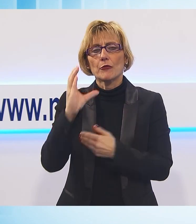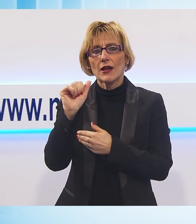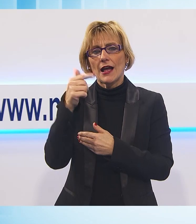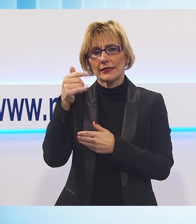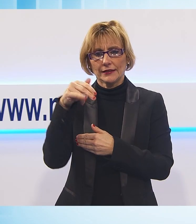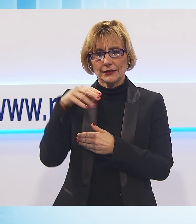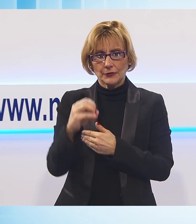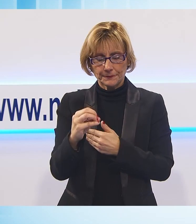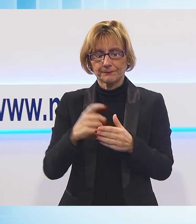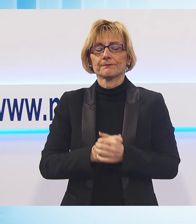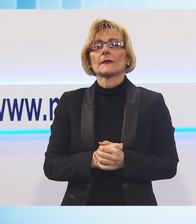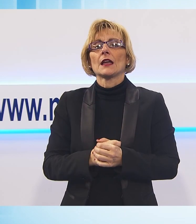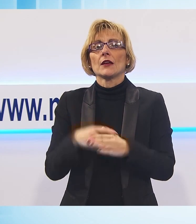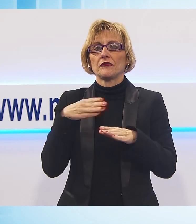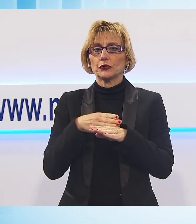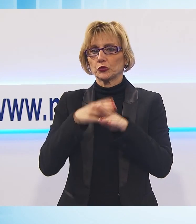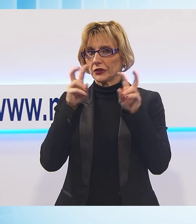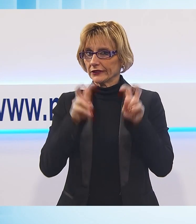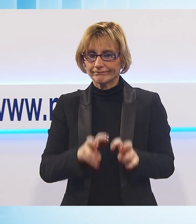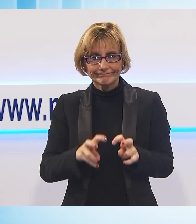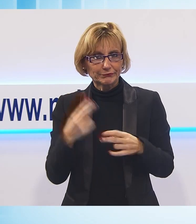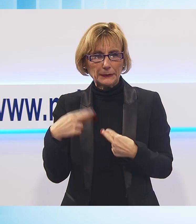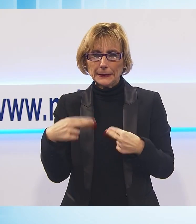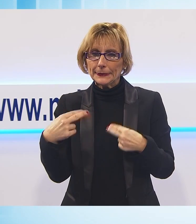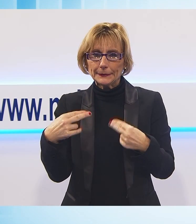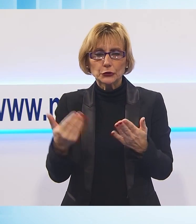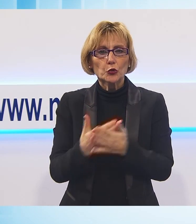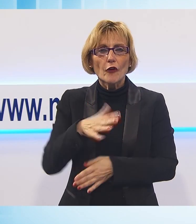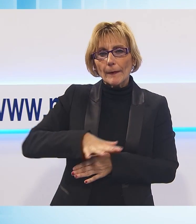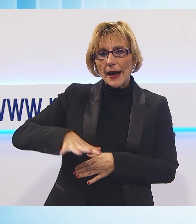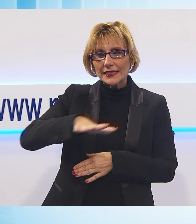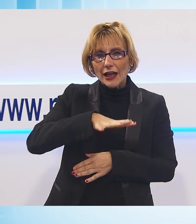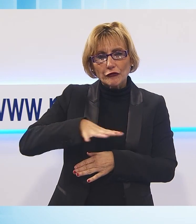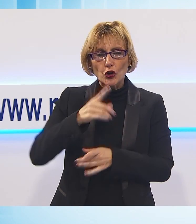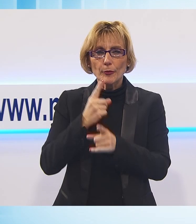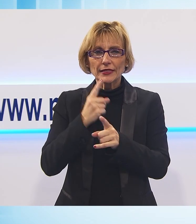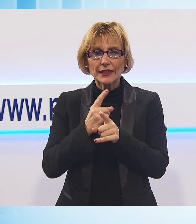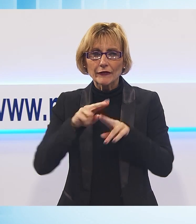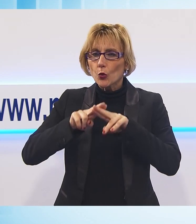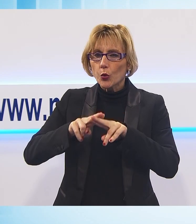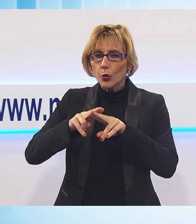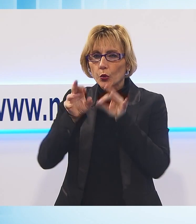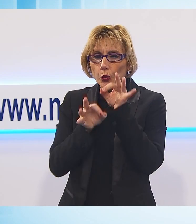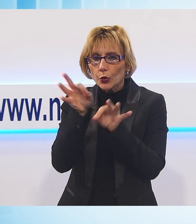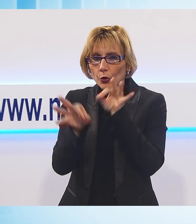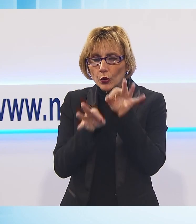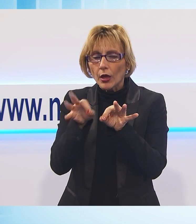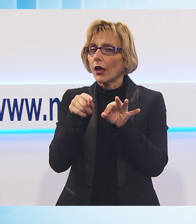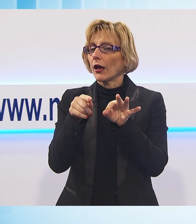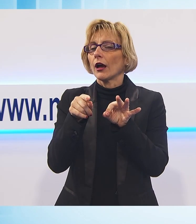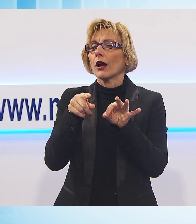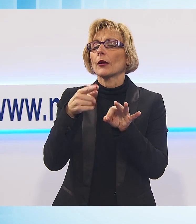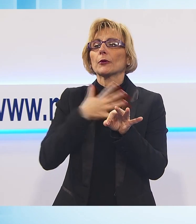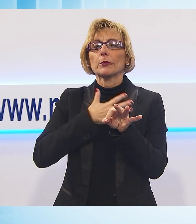Fatture elettroniche, ancora non ci siamo, la nuova piattaforma che dovrebbe custodire i documenti fiscali dei titolari di partita IVA non sta funzionando,